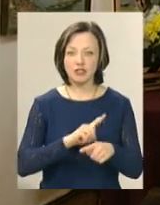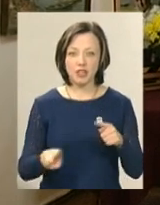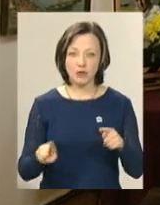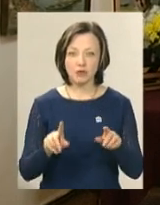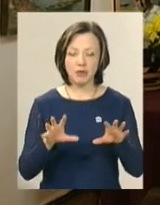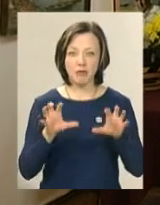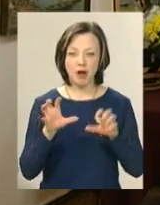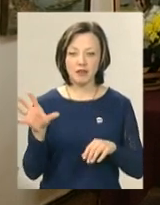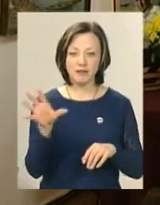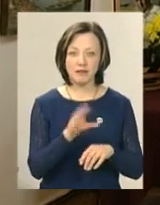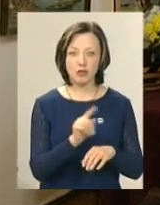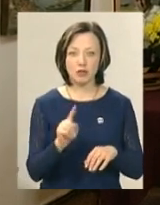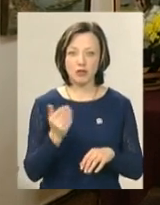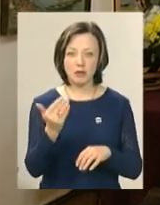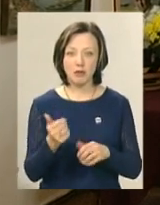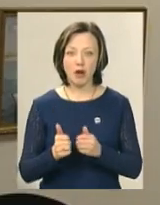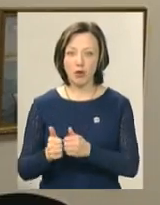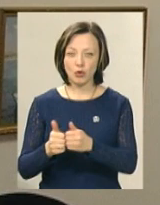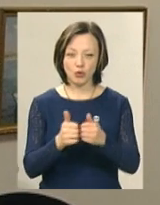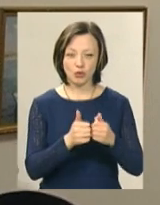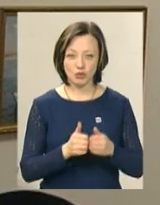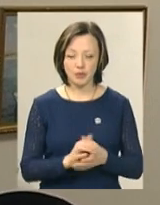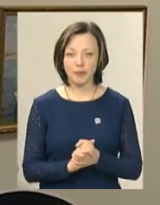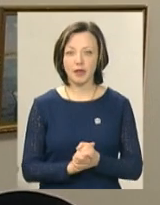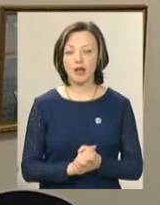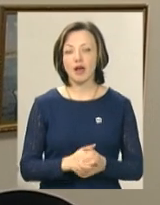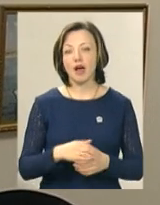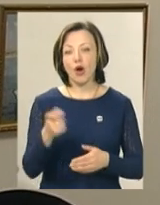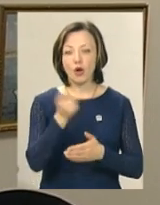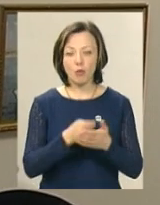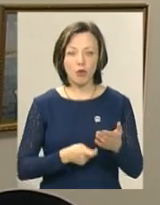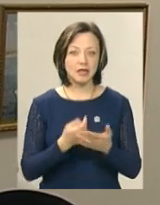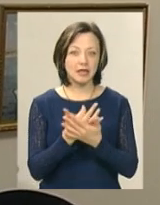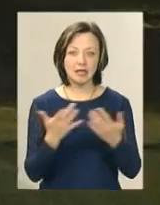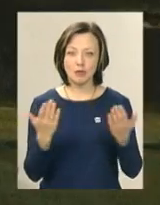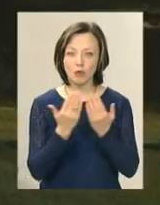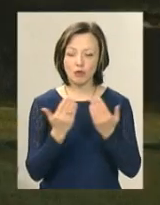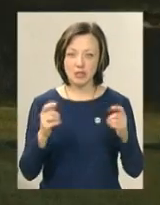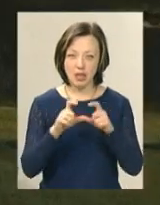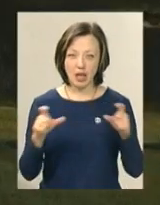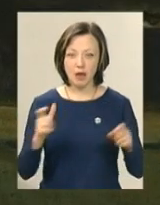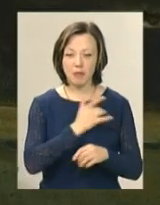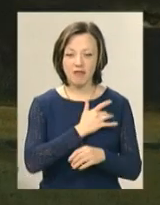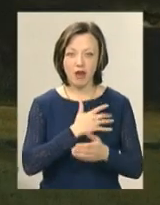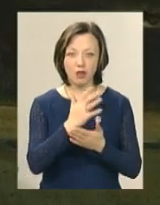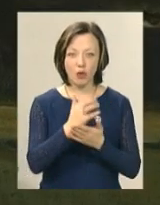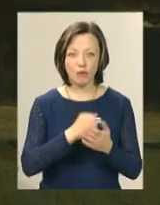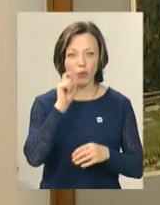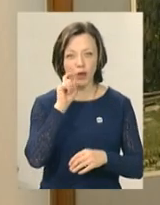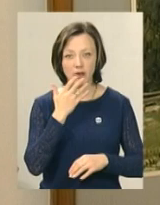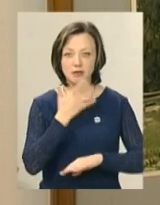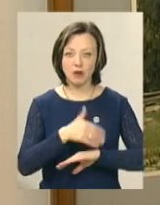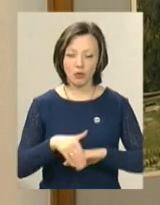сприймати все, що тебе оточує. Роботи Віктора Севца є у різних музеях і приватних колекціях, як в Україні, так і за